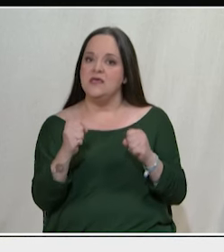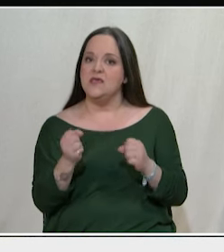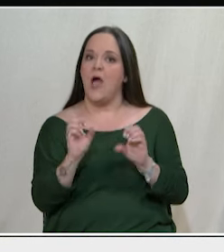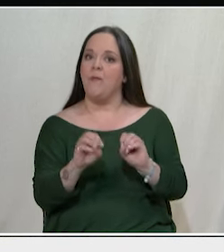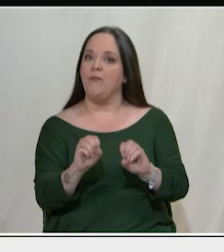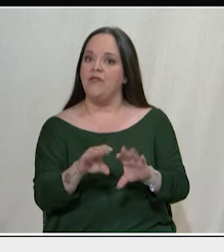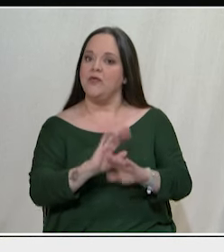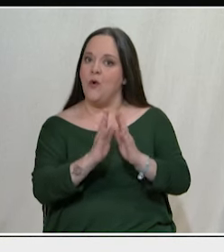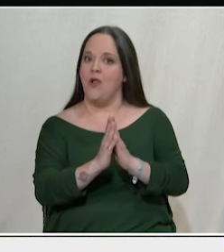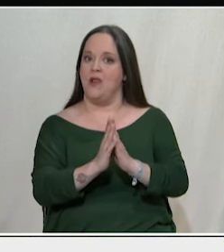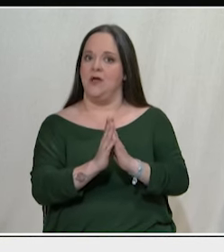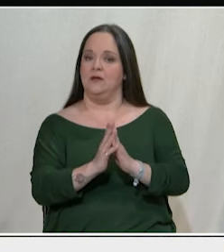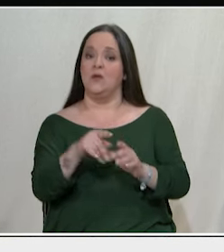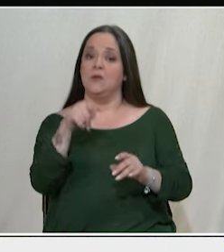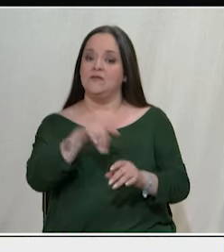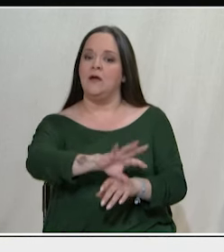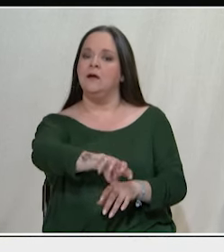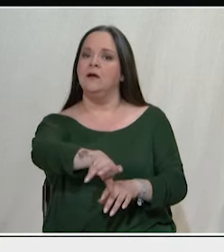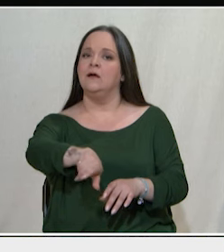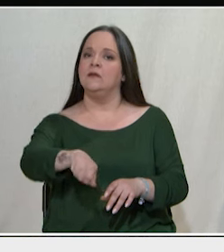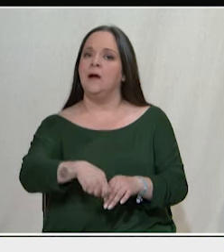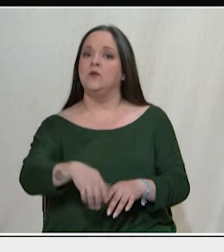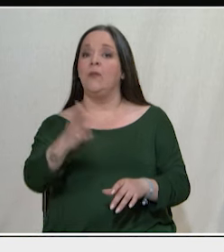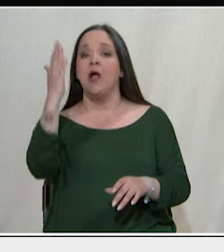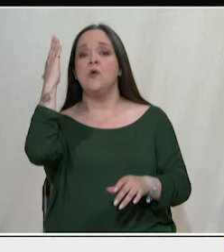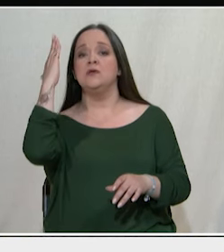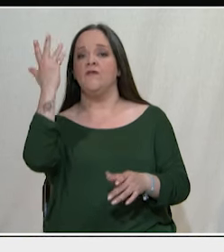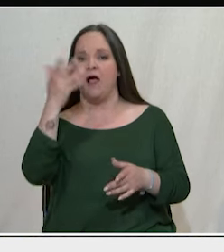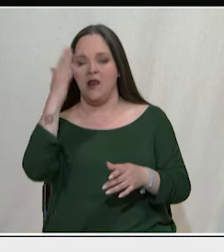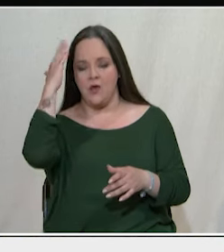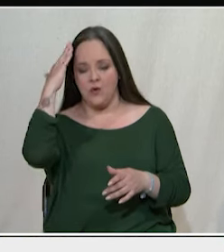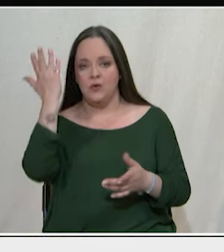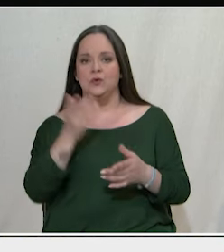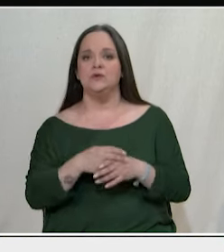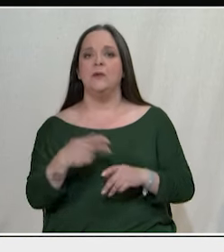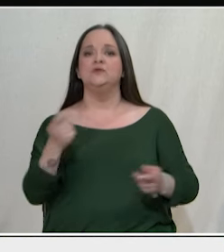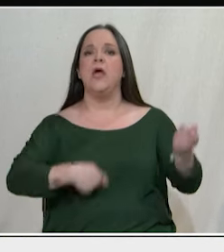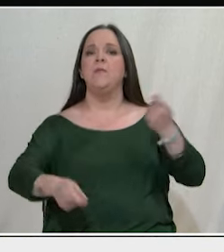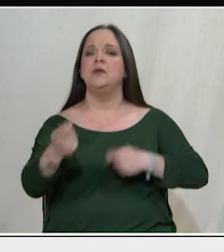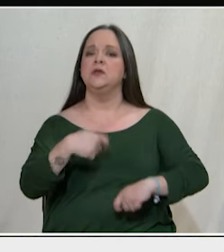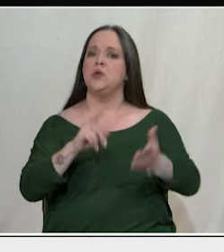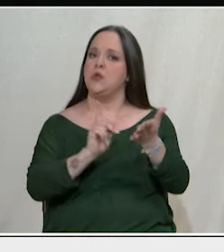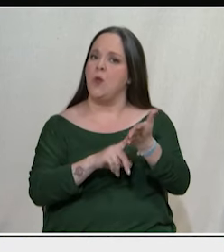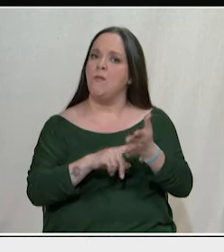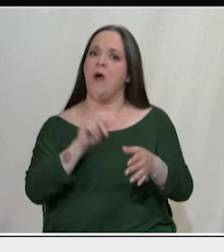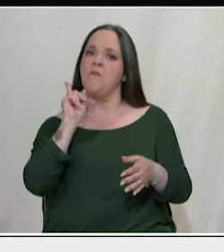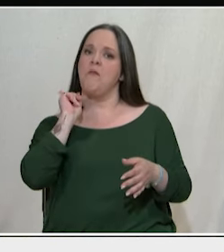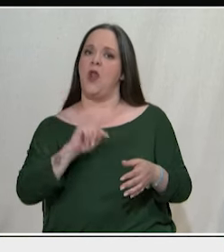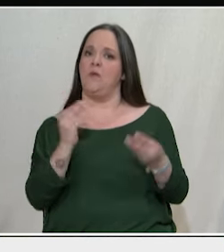πάνω σε αυτά γίνεται πλιάτσικο από το μεγάλο κεφάλαιο και τις επιχειρήσεις με κάθε τρόπο, με νόμιμες και παράνομες